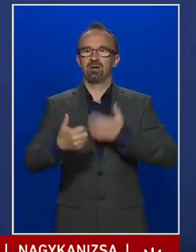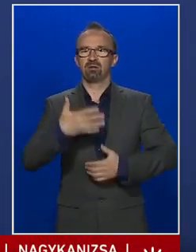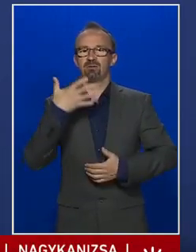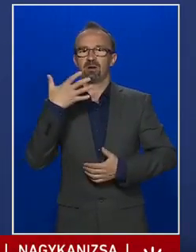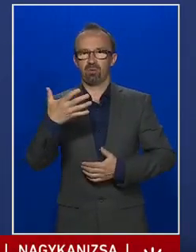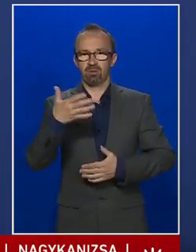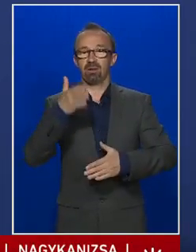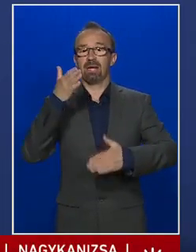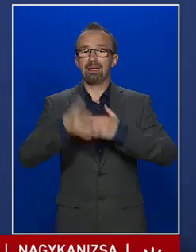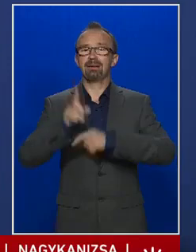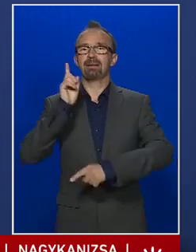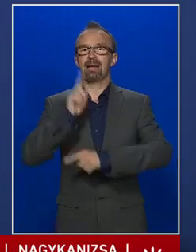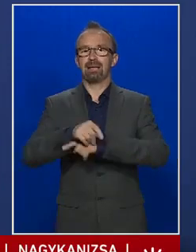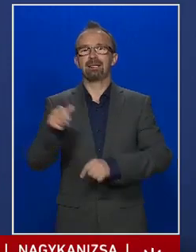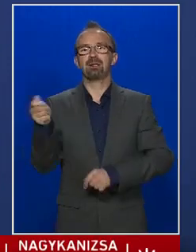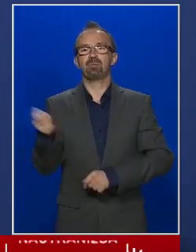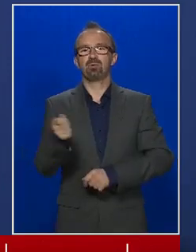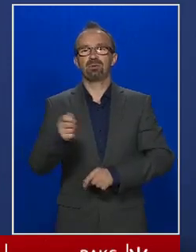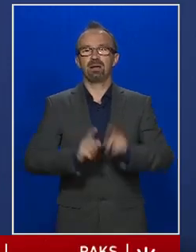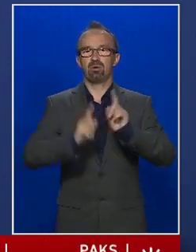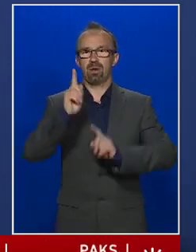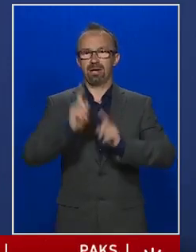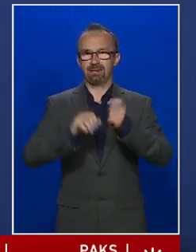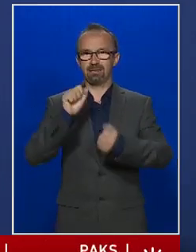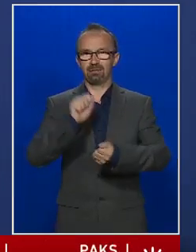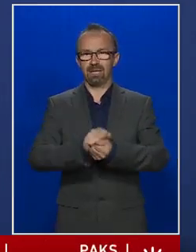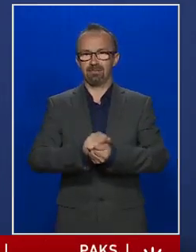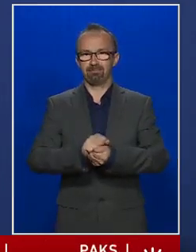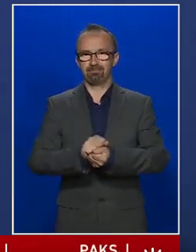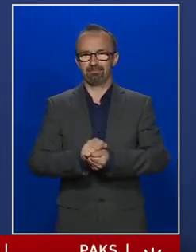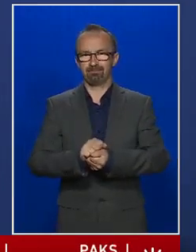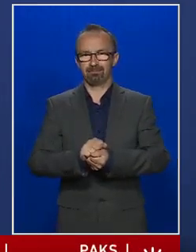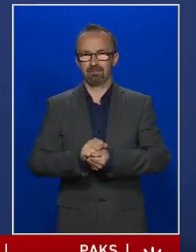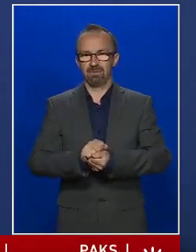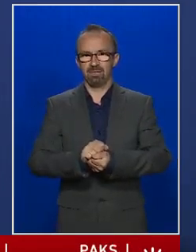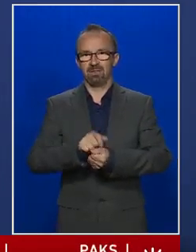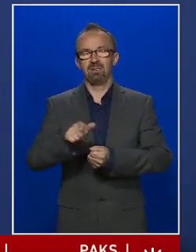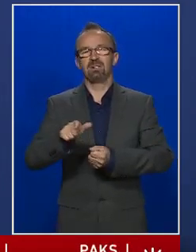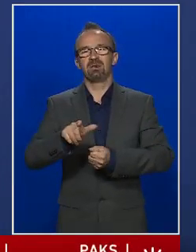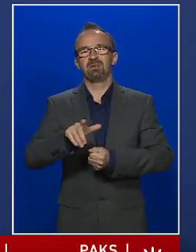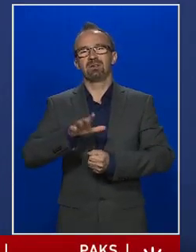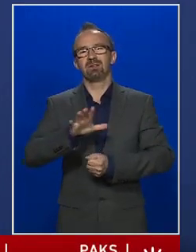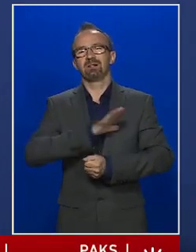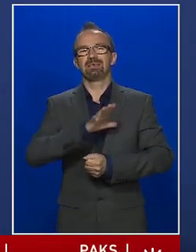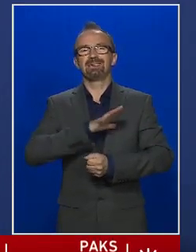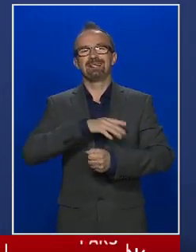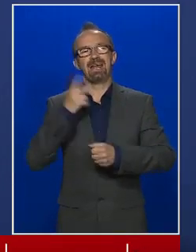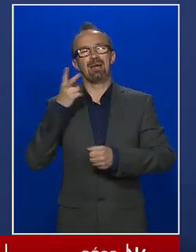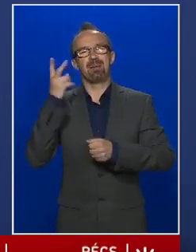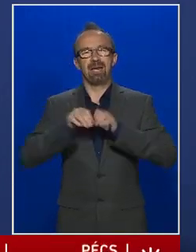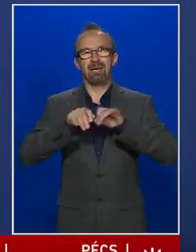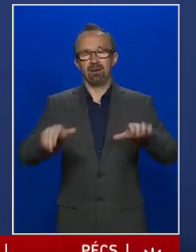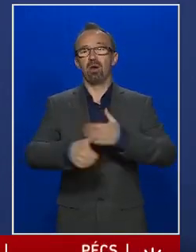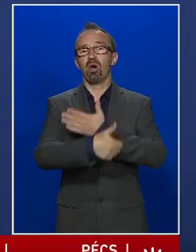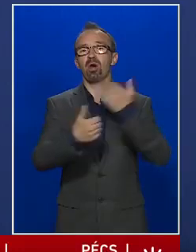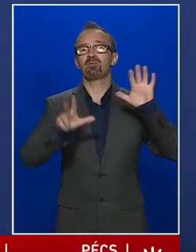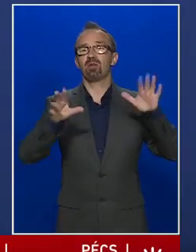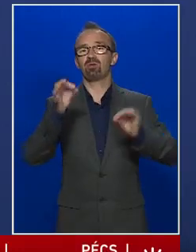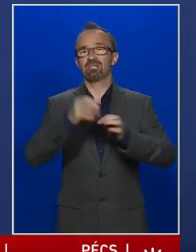az eddig elrendelt büntetőeljárásoknak a száma. Ez rémhéterjesztés ügyében 68 esetben,